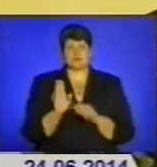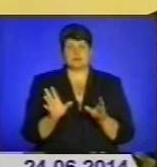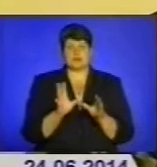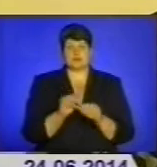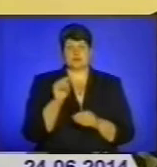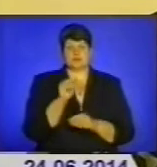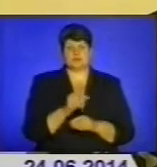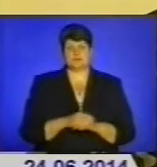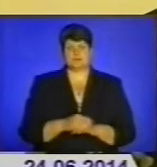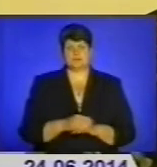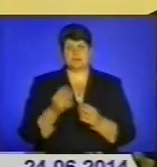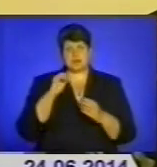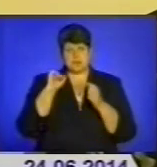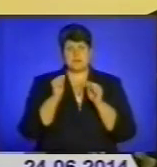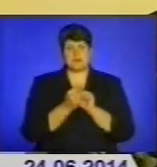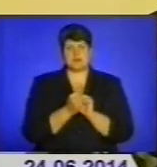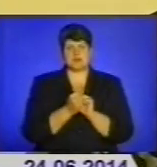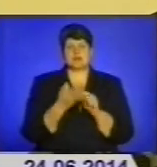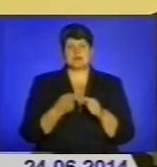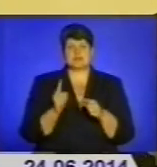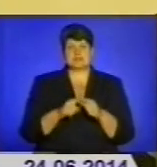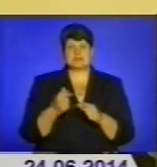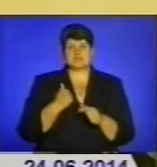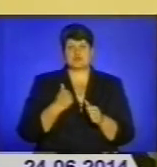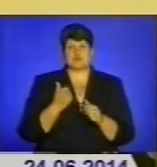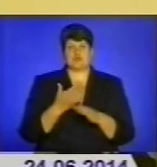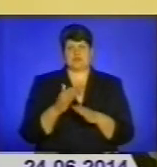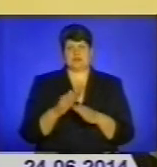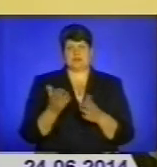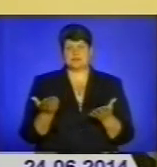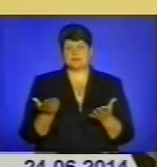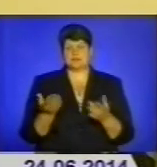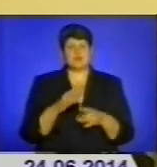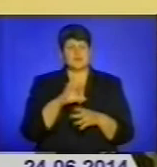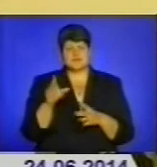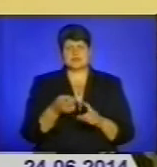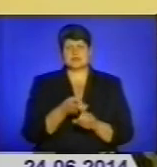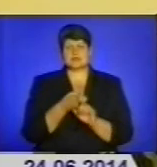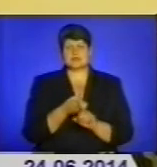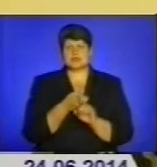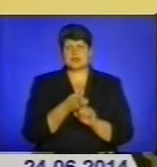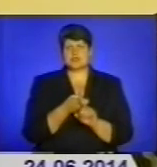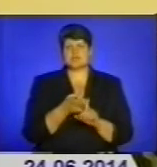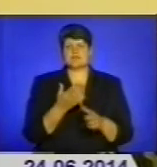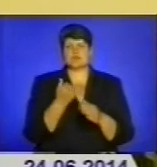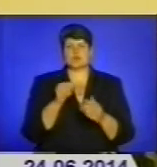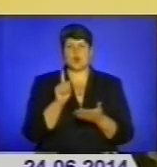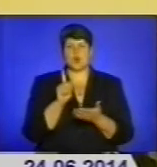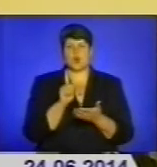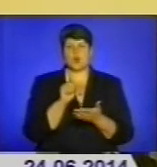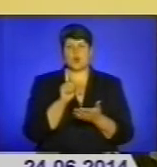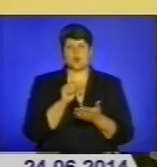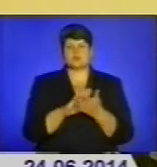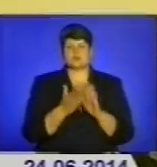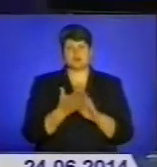з тим. Треба пам'ятати, це військова частина. І все залежить від обстановки, яка складається